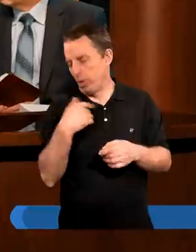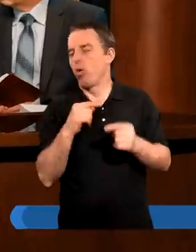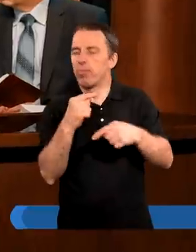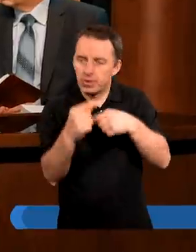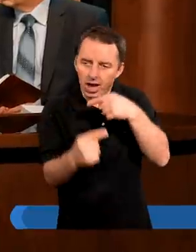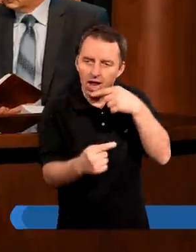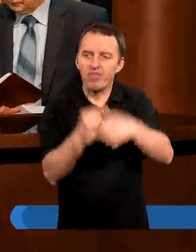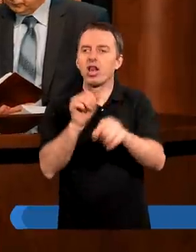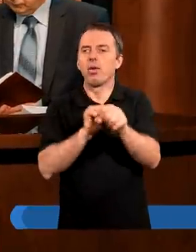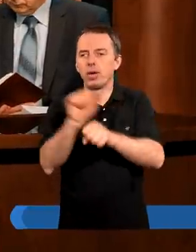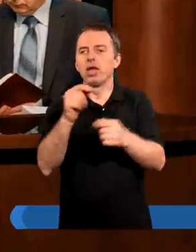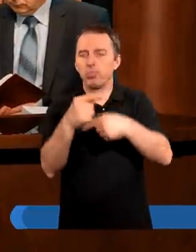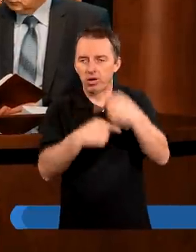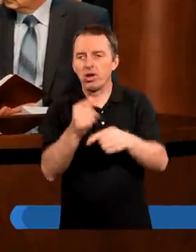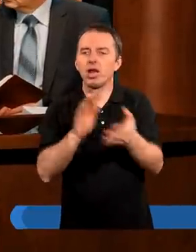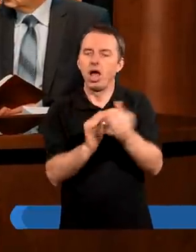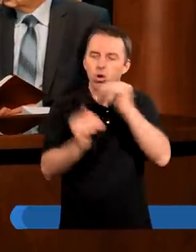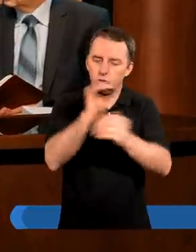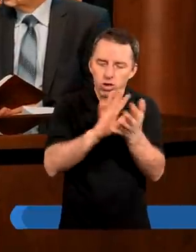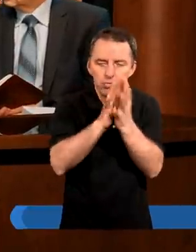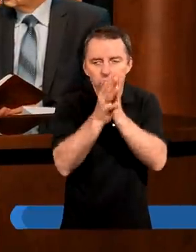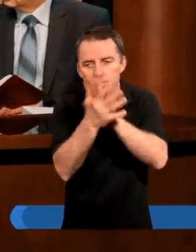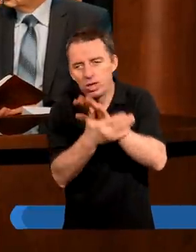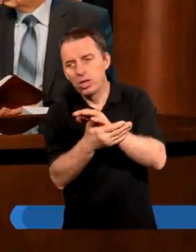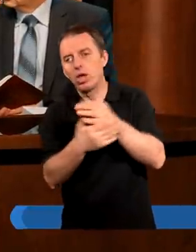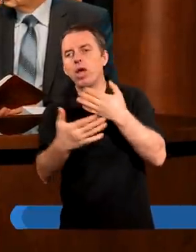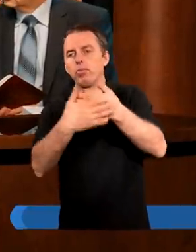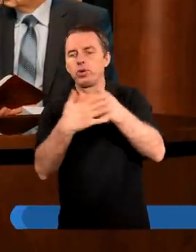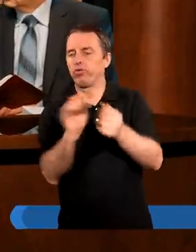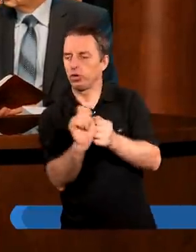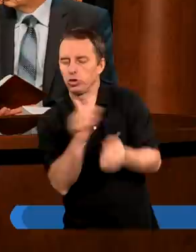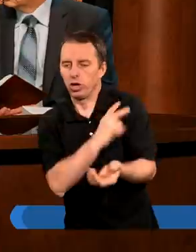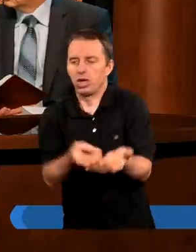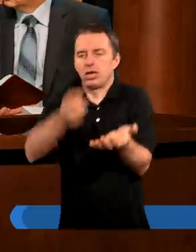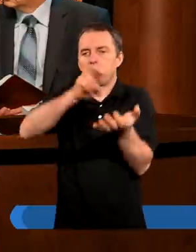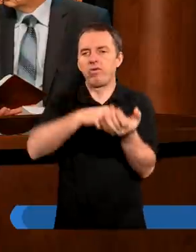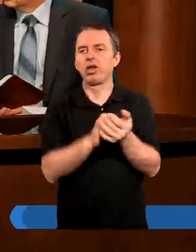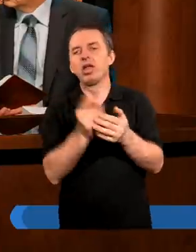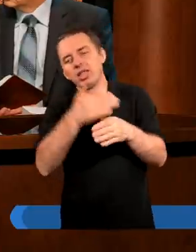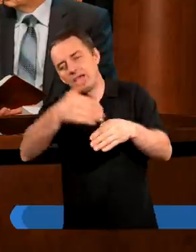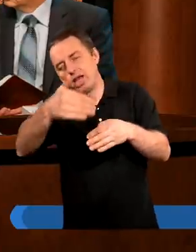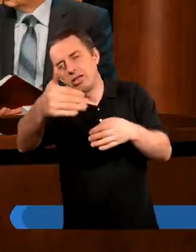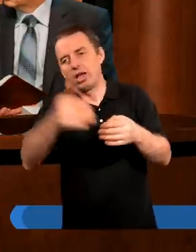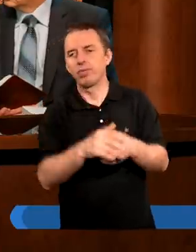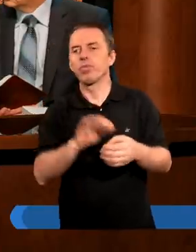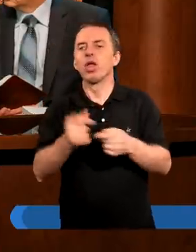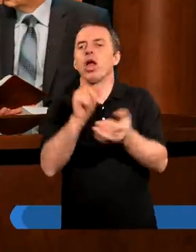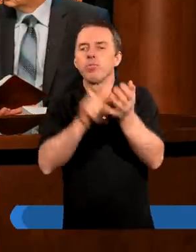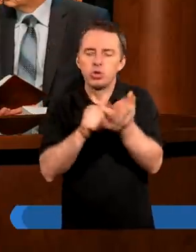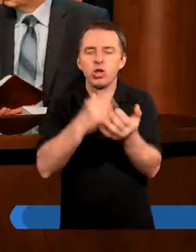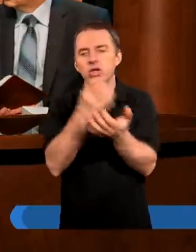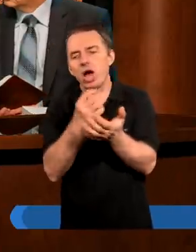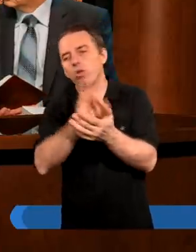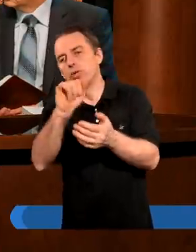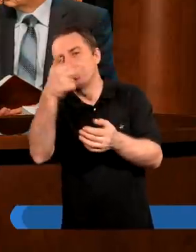przywilej być z Chrystusem i na górze przemienienia i przy wskrzeszeniu zmartwych i tak dalej. Zawsze Piotr,